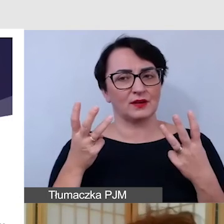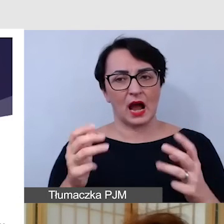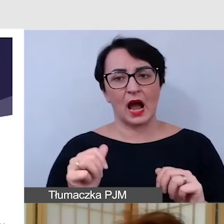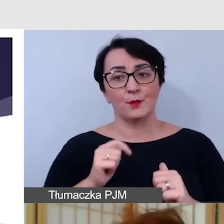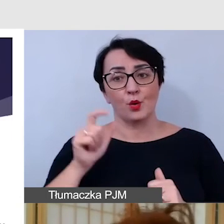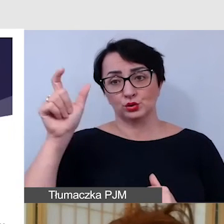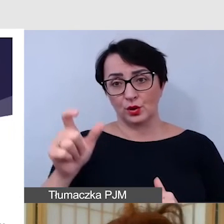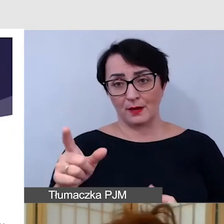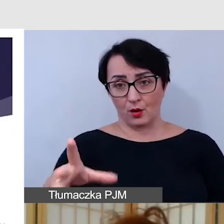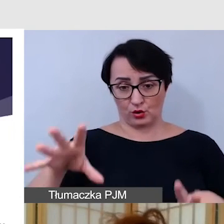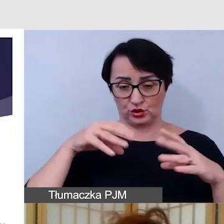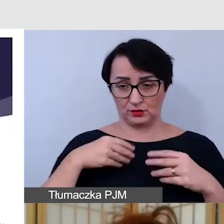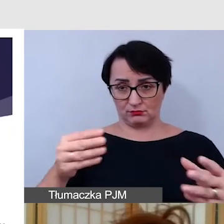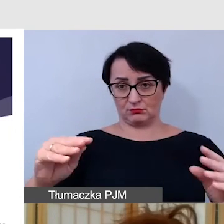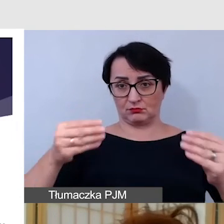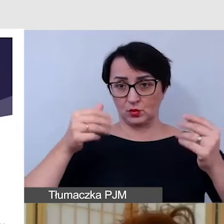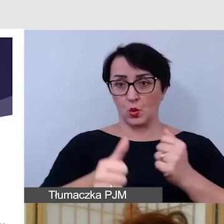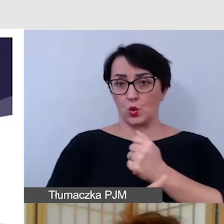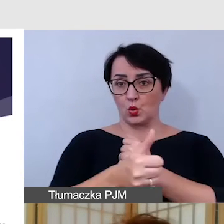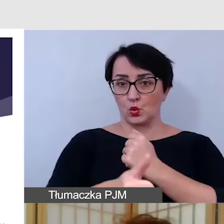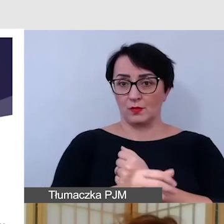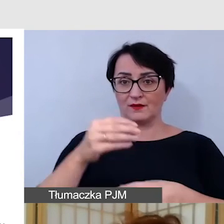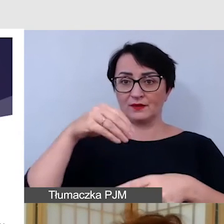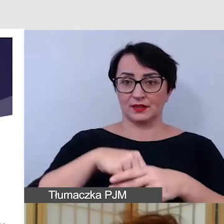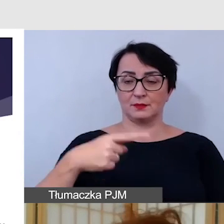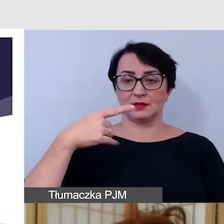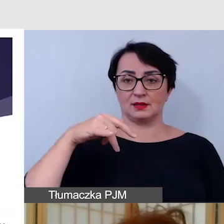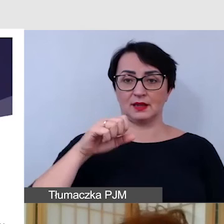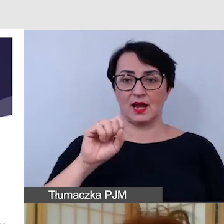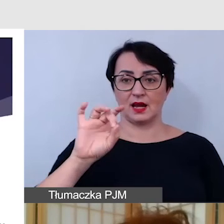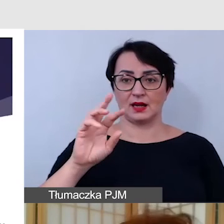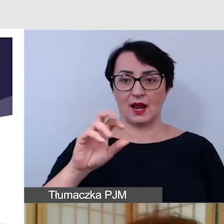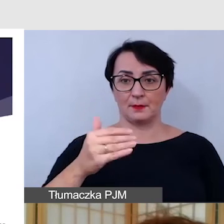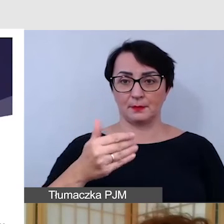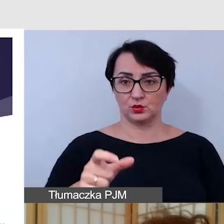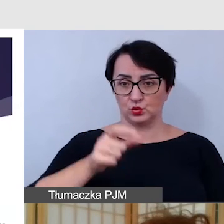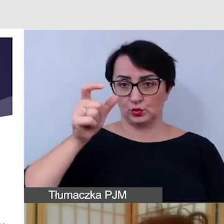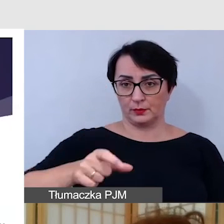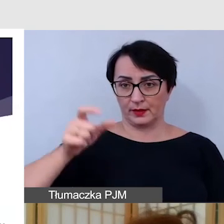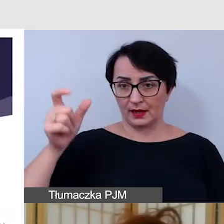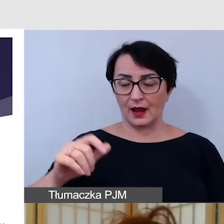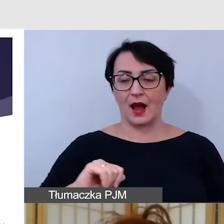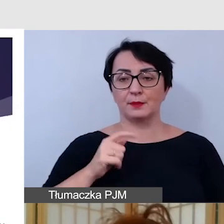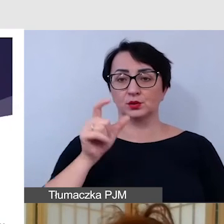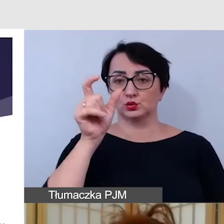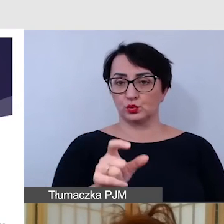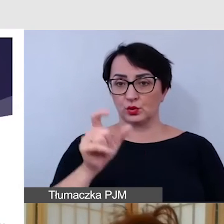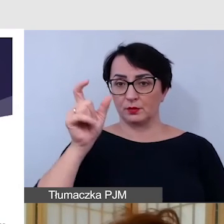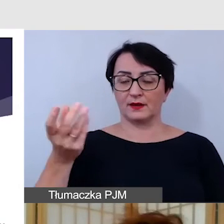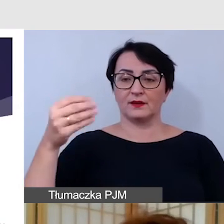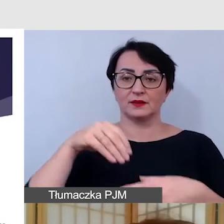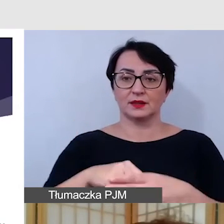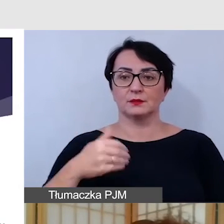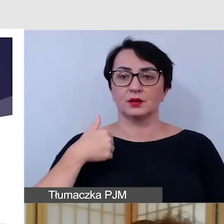osoba która otrzyma na przykład jakiś dokument z diagramem z wykresem słupkowym to te słupki powinny zawierać